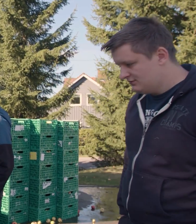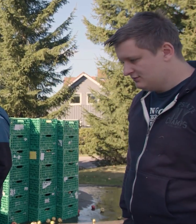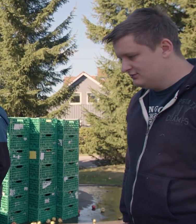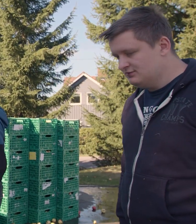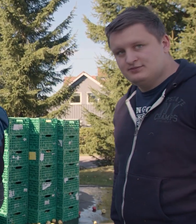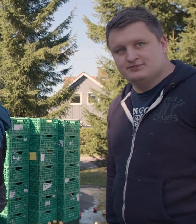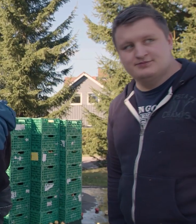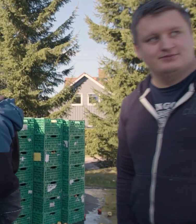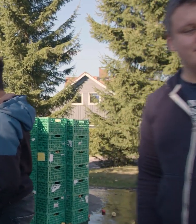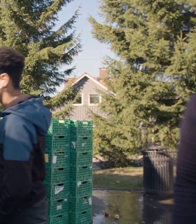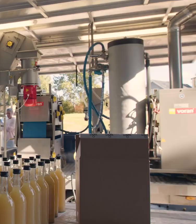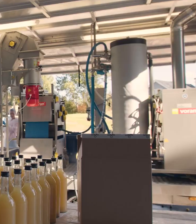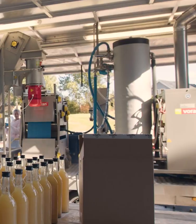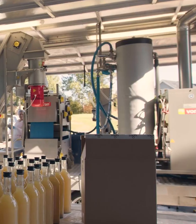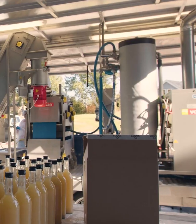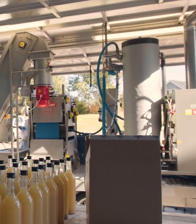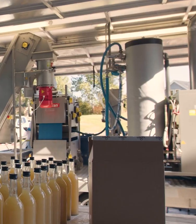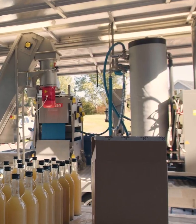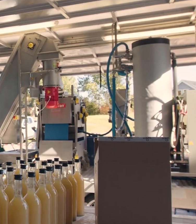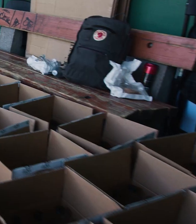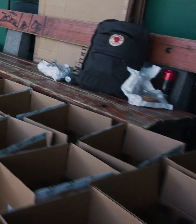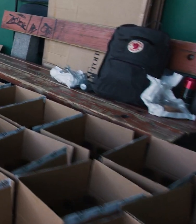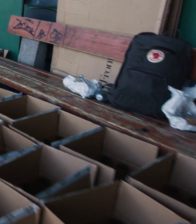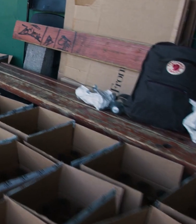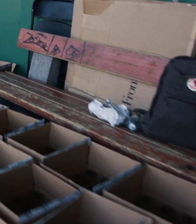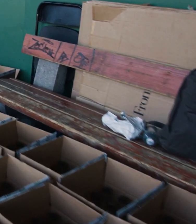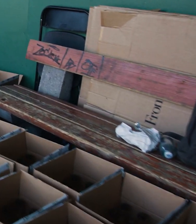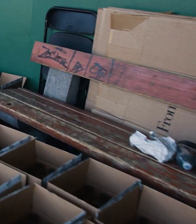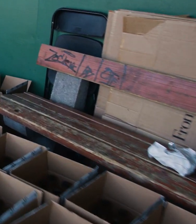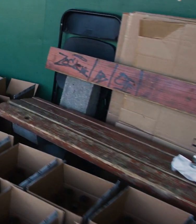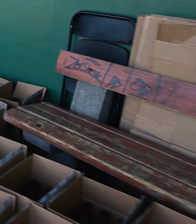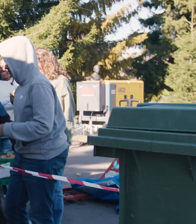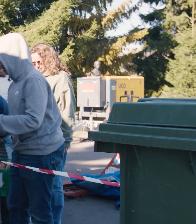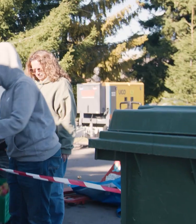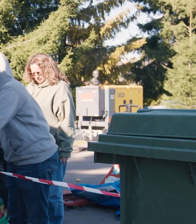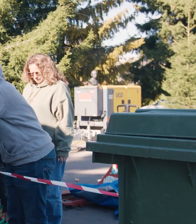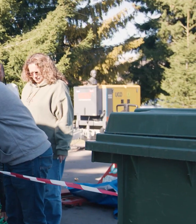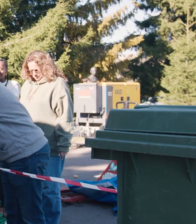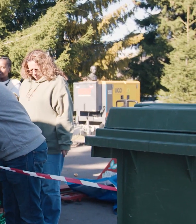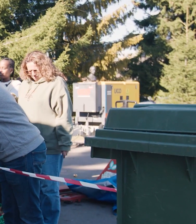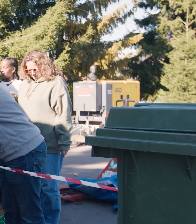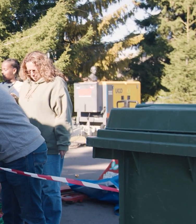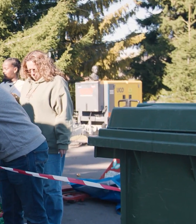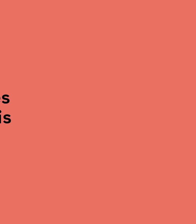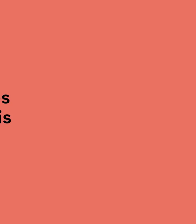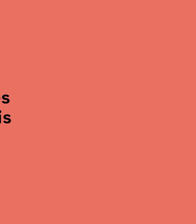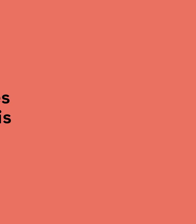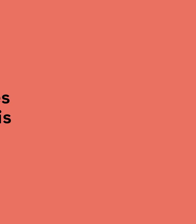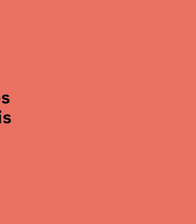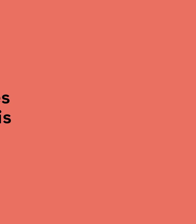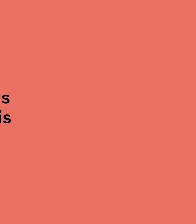kommunale, med frivilligheten, med kriminalomsorg, med skole, med NAV. Altså, alle har plass da. Det er vakkert.